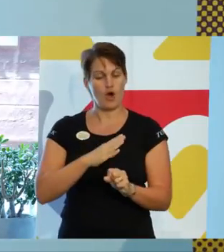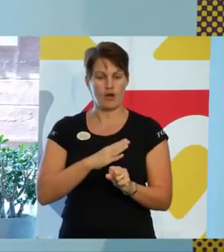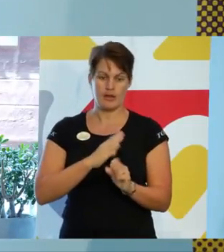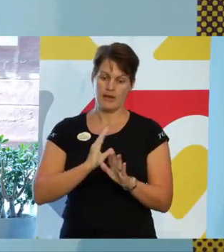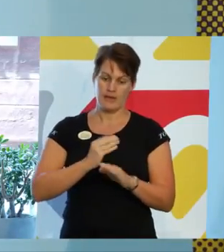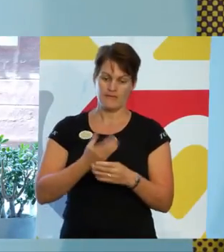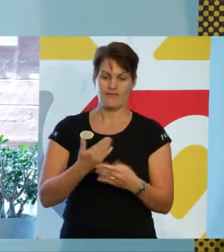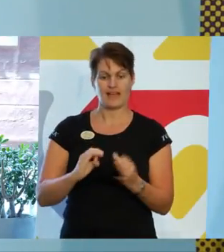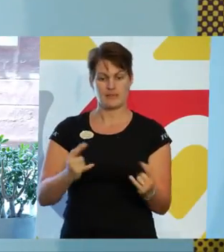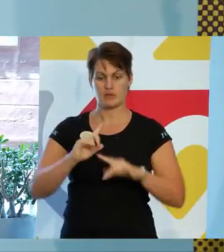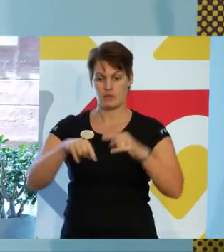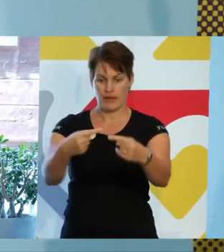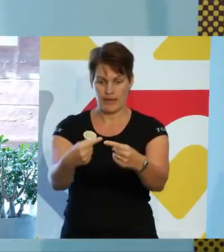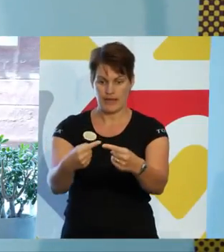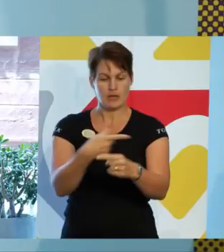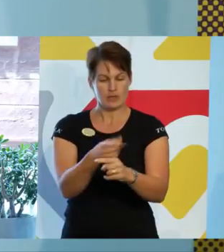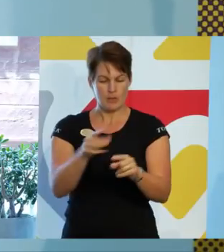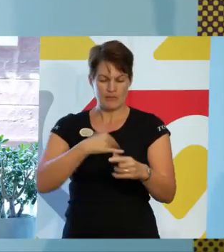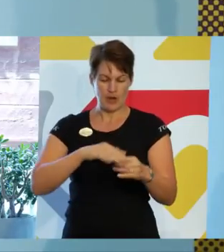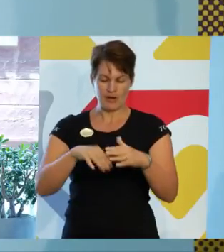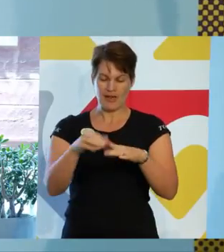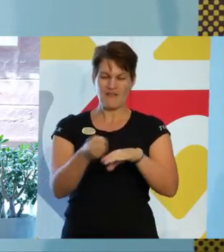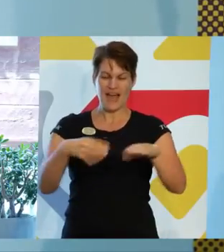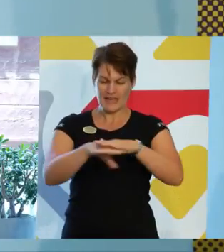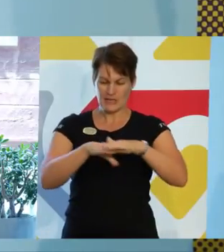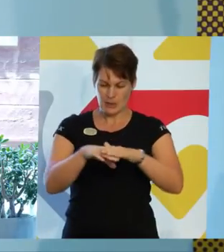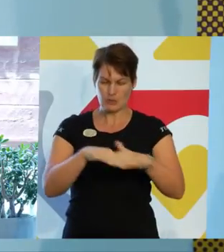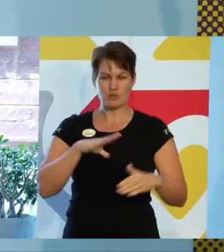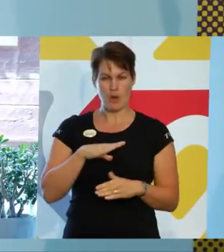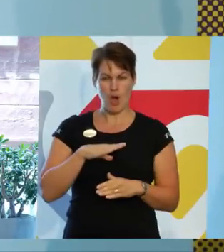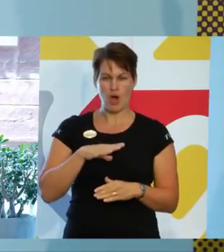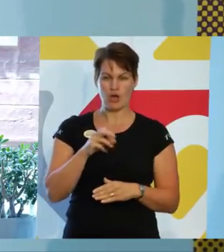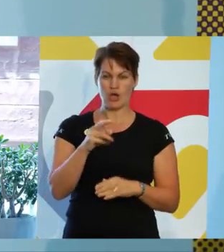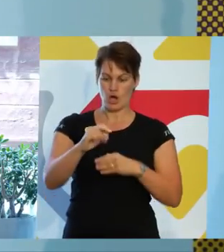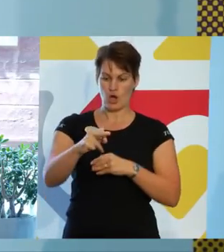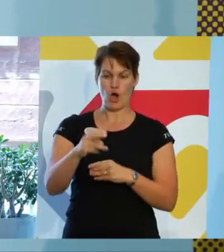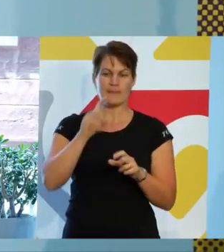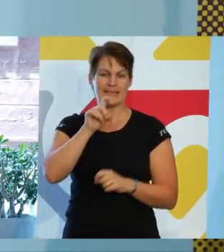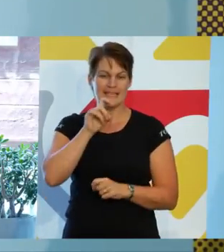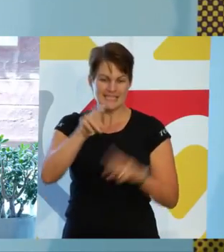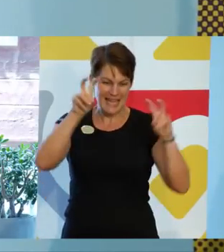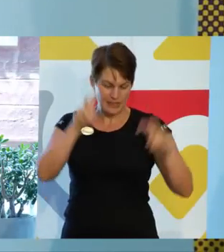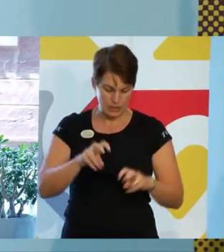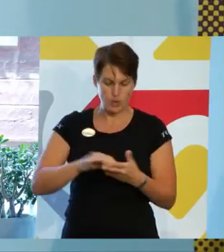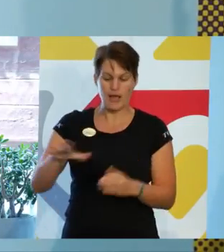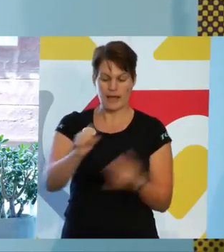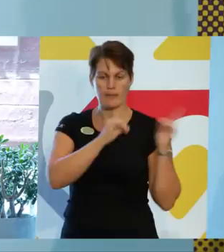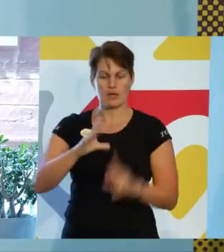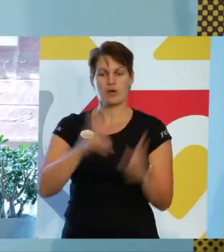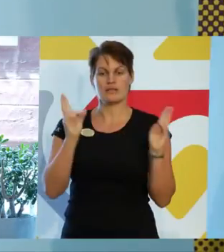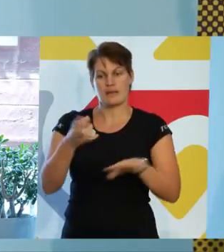bygger på en värdegrund som genomsyras av normkritisk analys och allas lika värde.